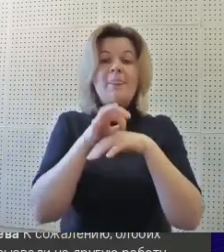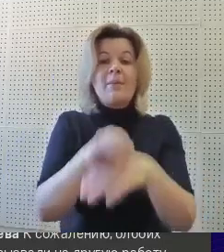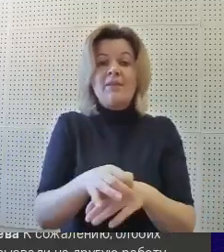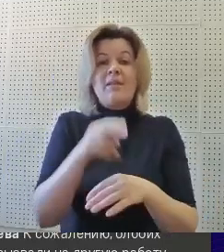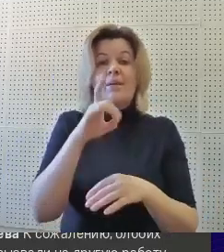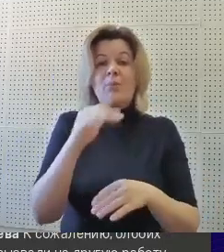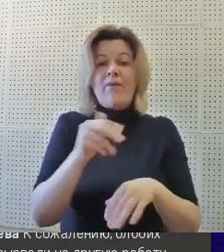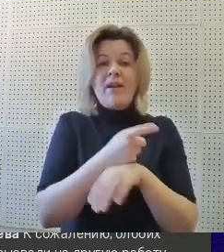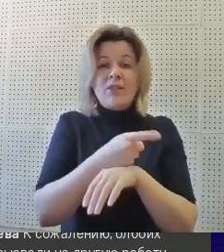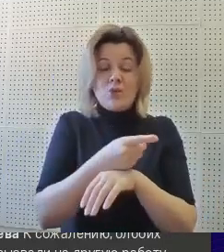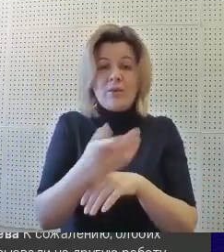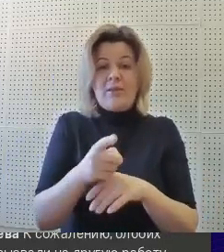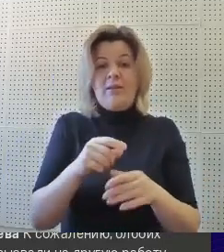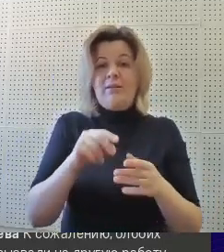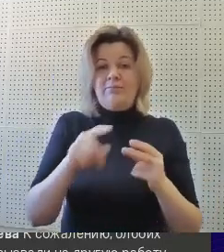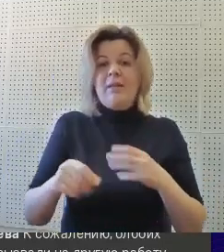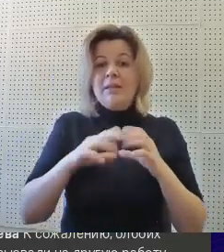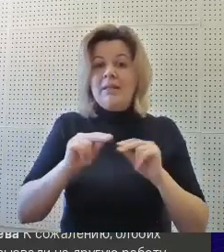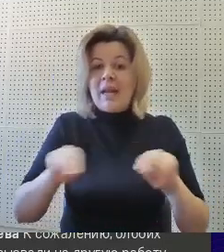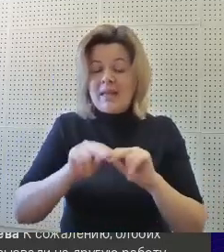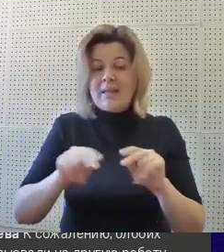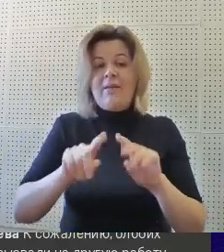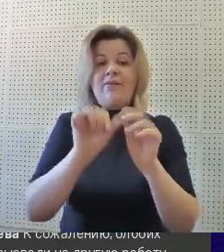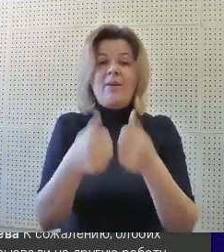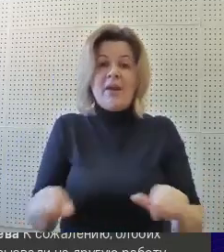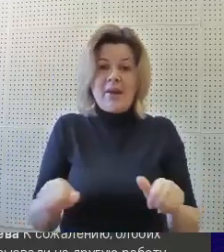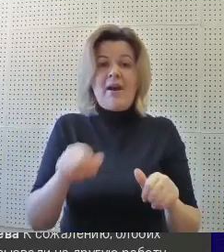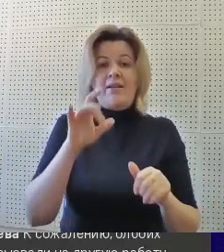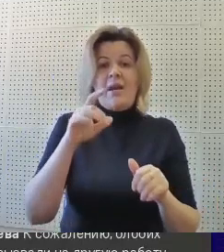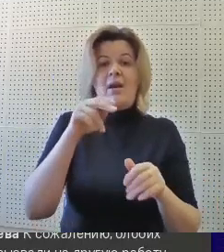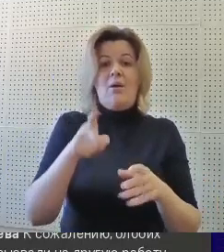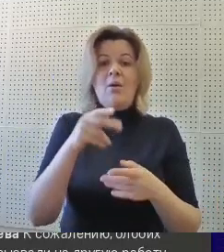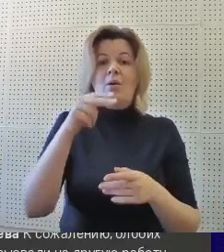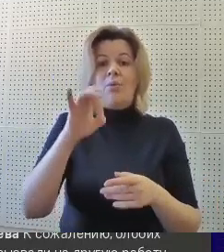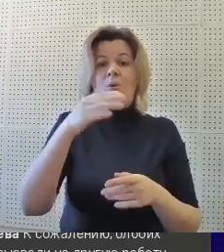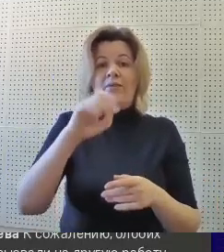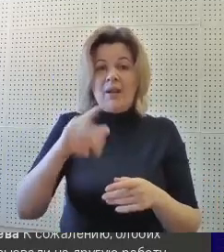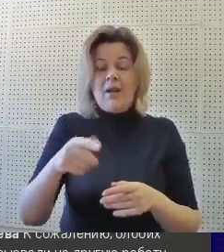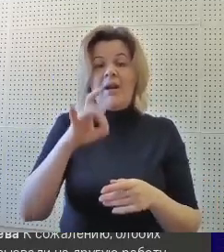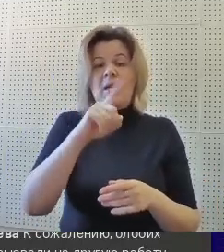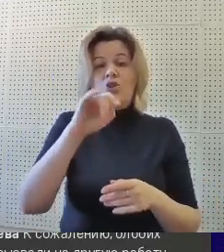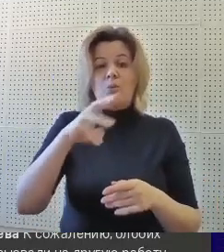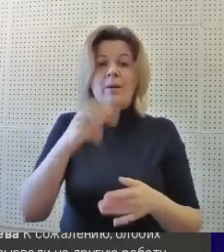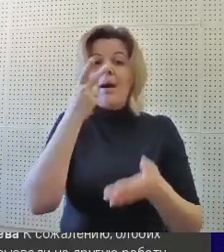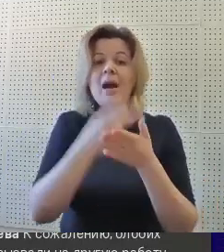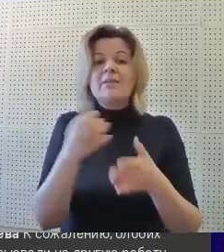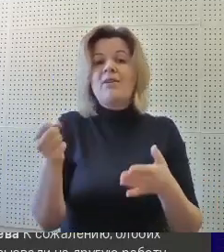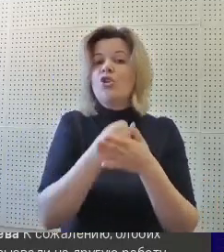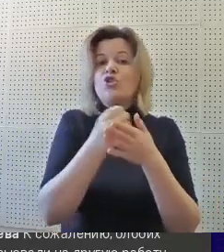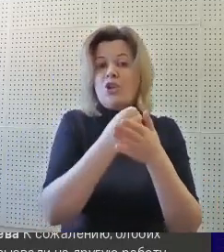Проведение профориентационных тренингов. Формирование профиль-резюме, показывающие достижения детей.